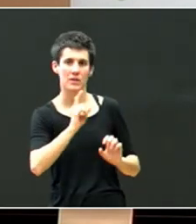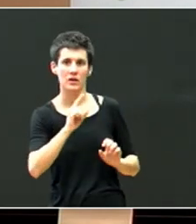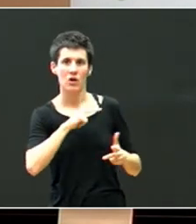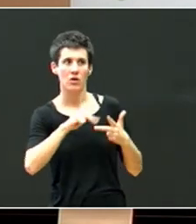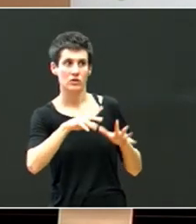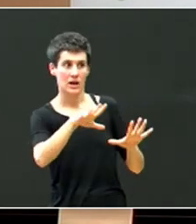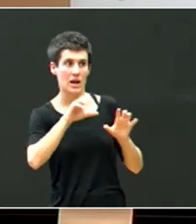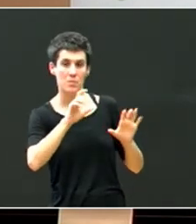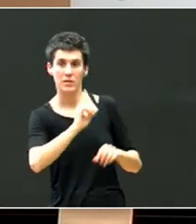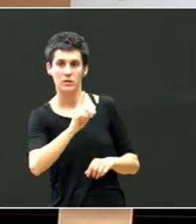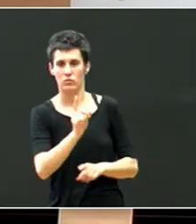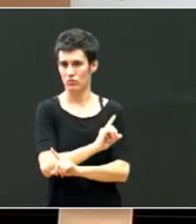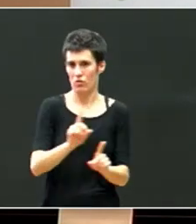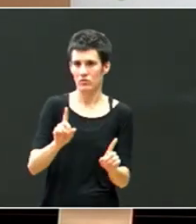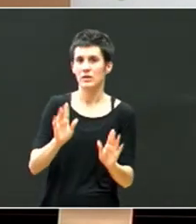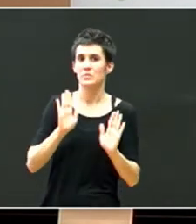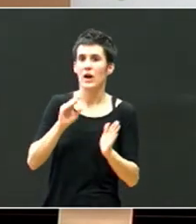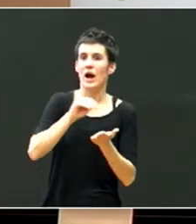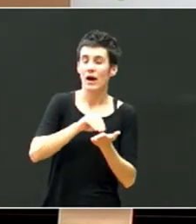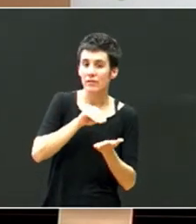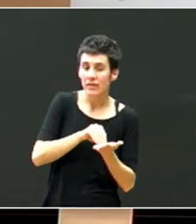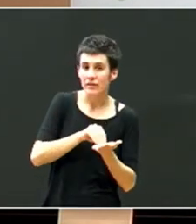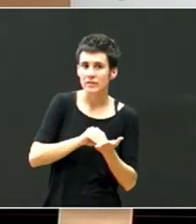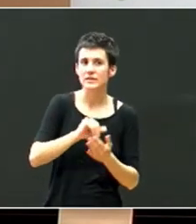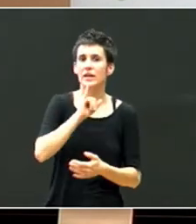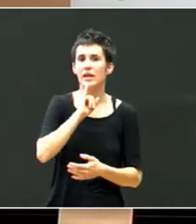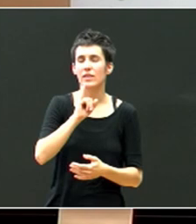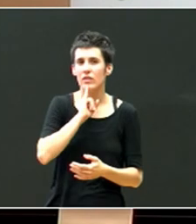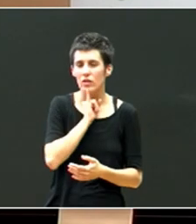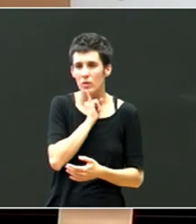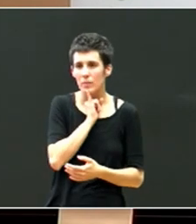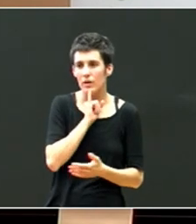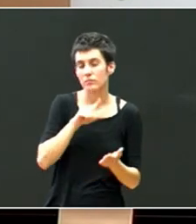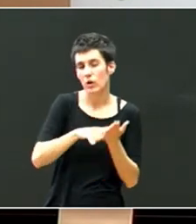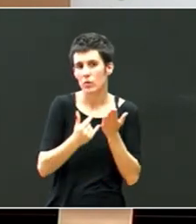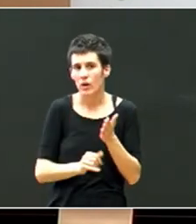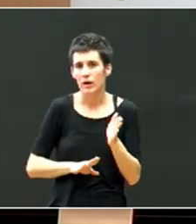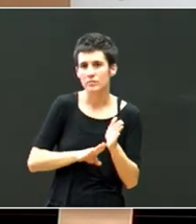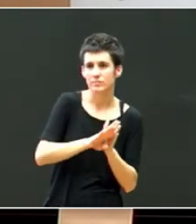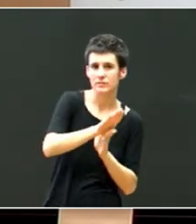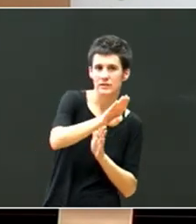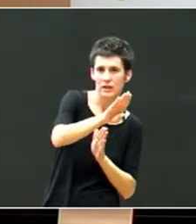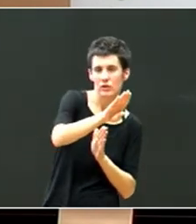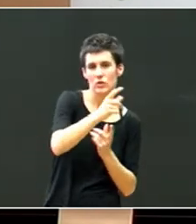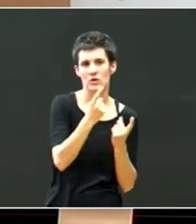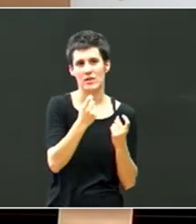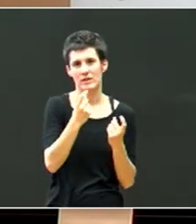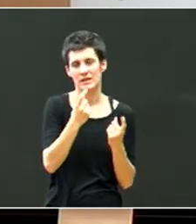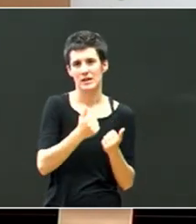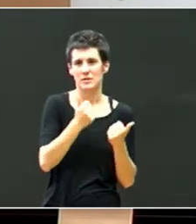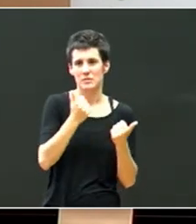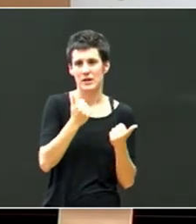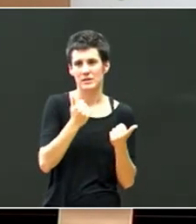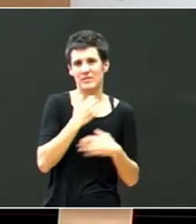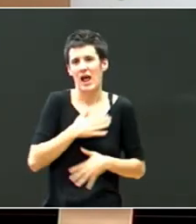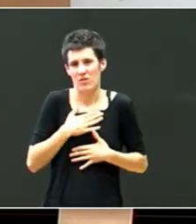gazteleraz, inglesa, ikasiko dabe, baina batzutan, izkuntzaren garapena, ez da, behar den egokia, eta hor laguntza behar dabe.